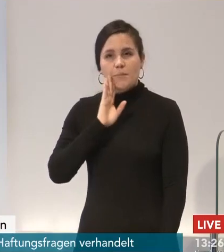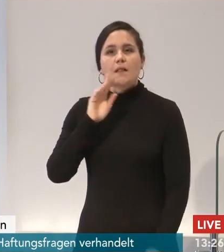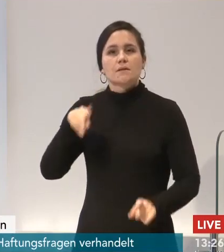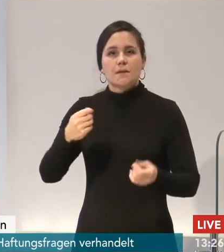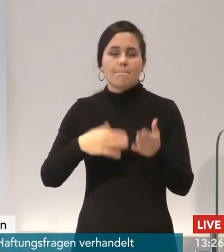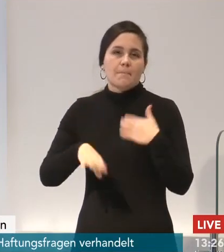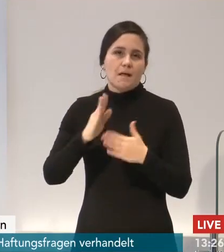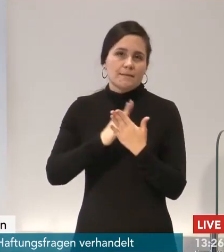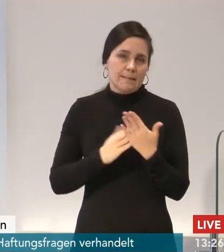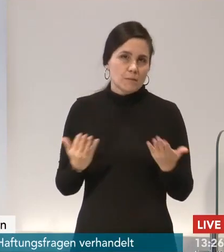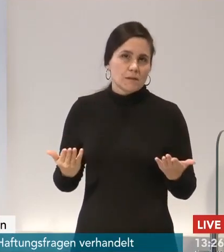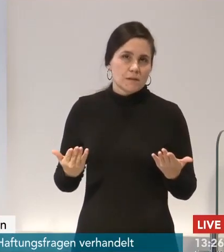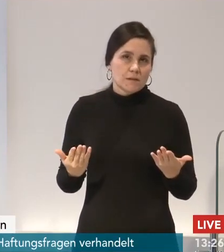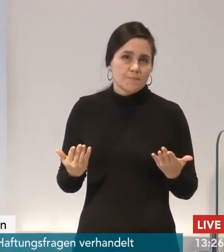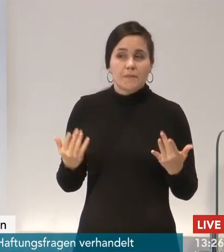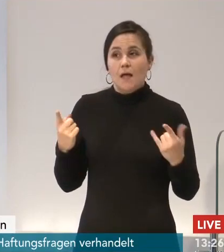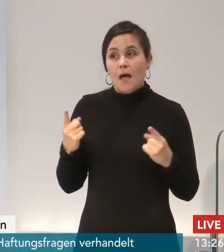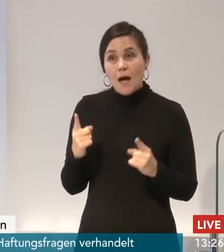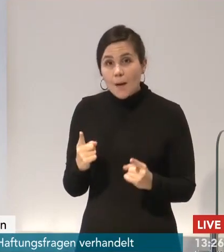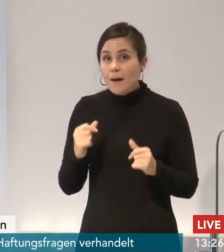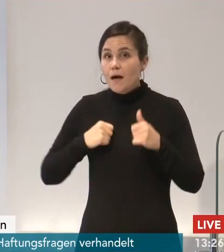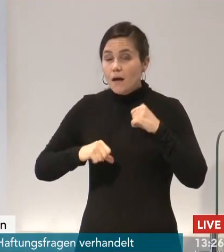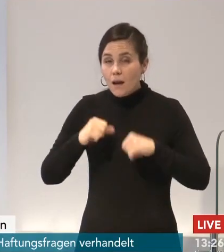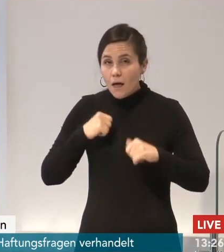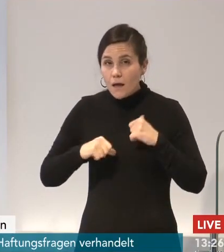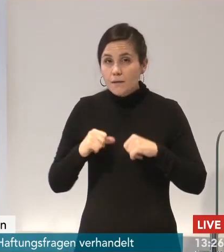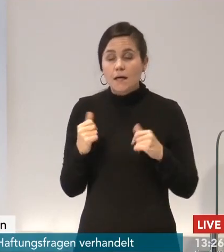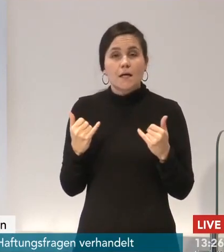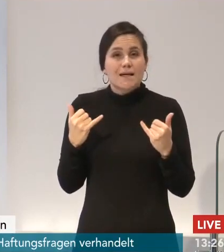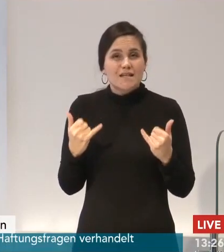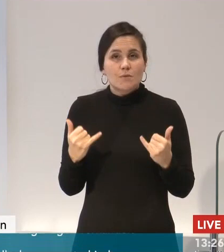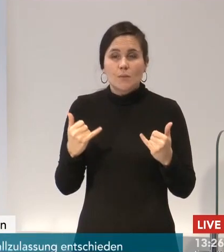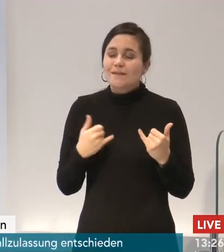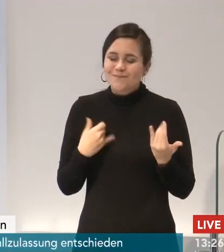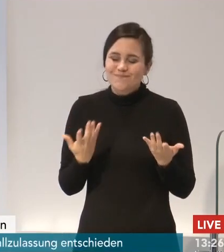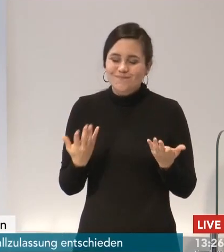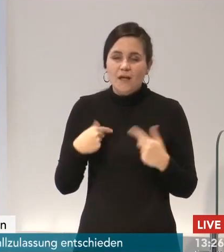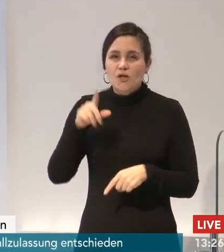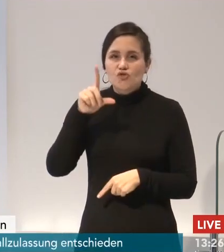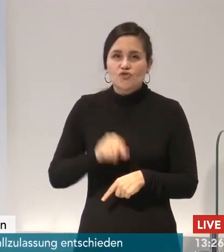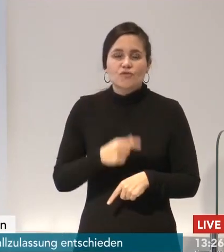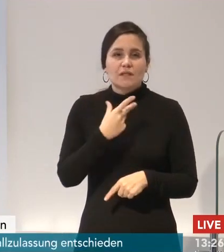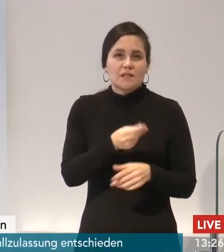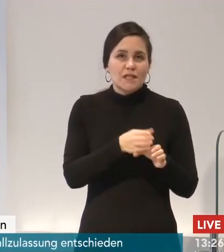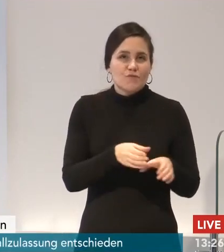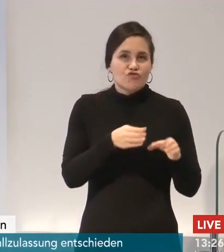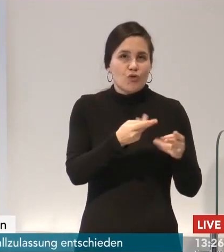haben bisher leider deutlich, deutlich zu wenig Impfstoff. Ich will das hier noch mal sehr klar sagen, um alle